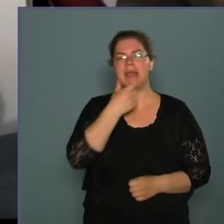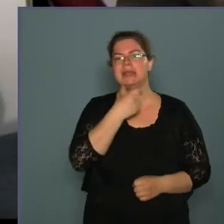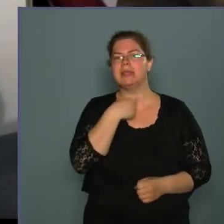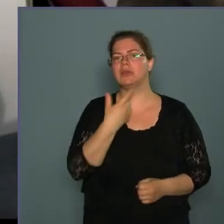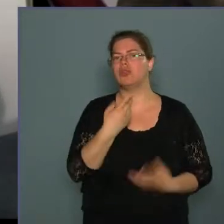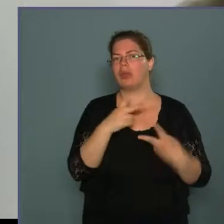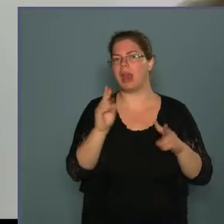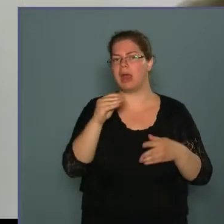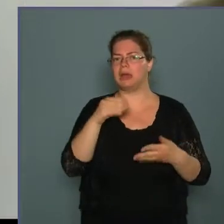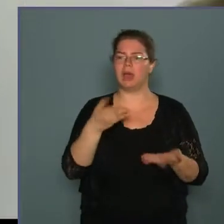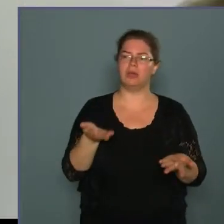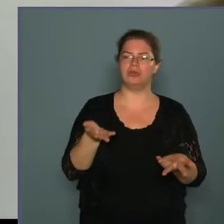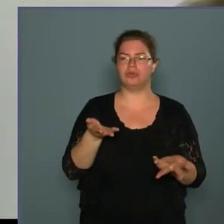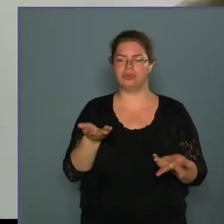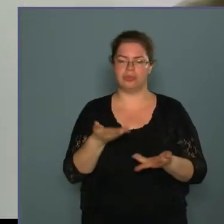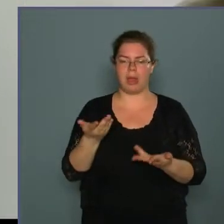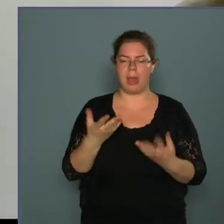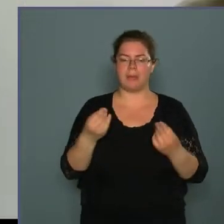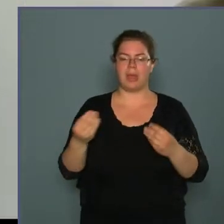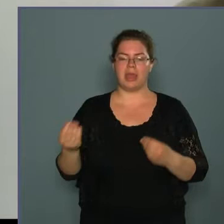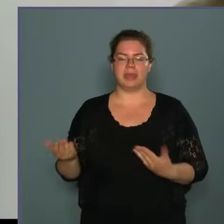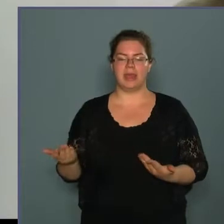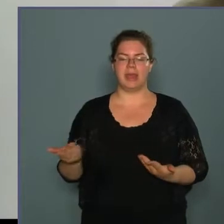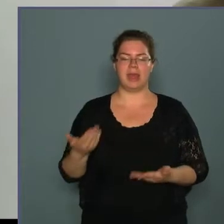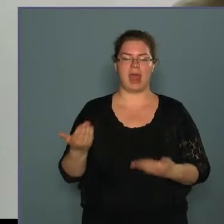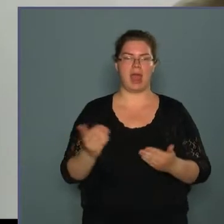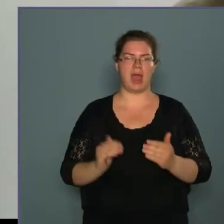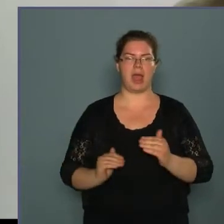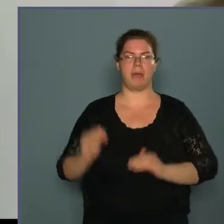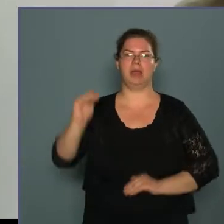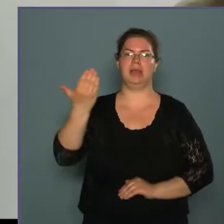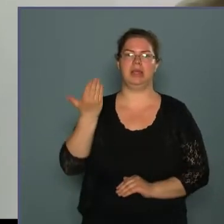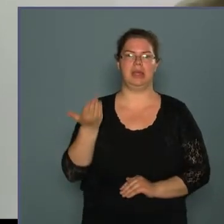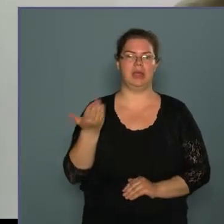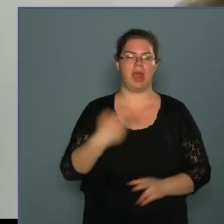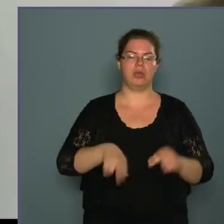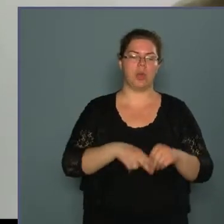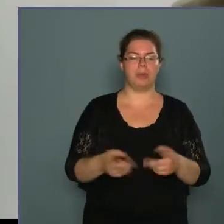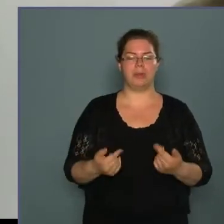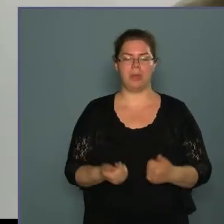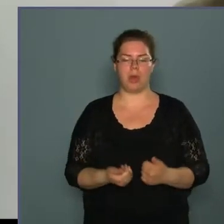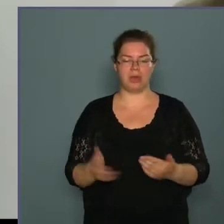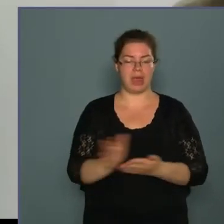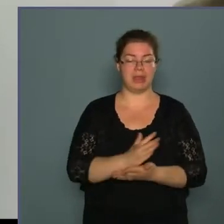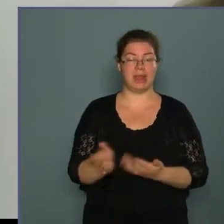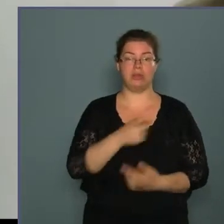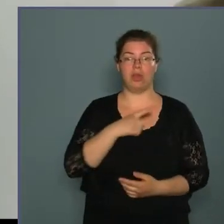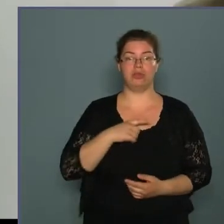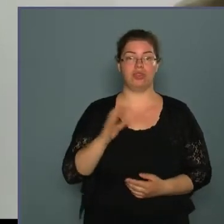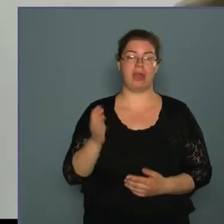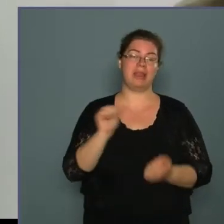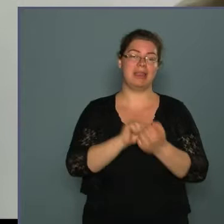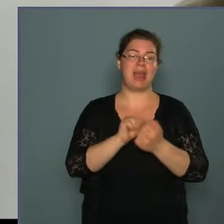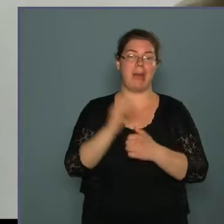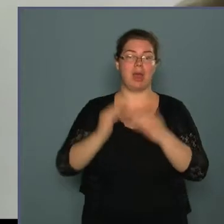ellátásat mennyire emelkedik ki a többi közül egyszerűen csak számarányat